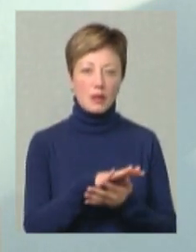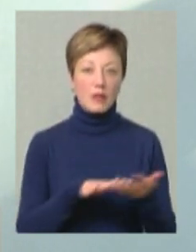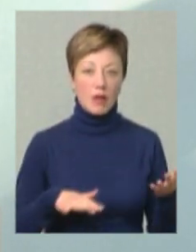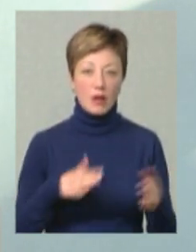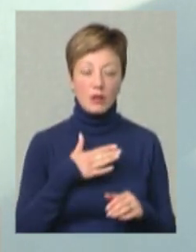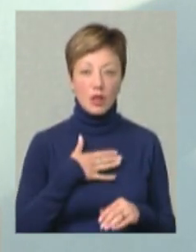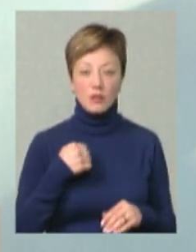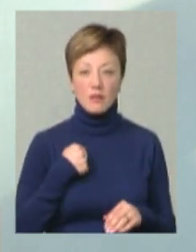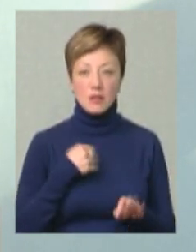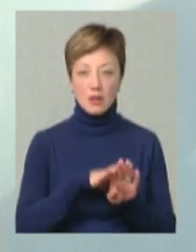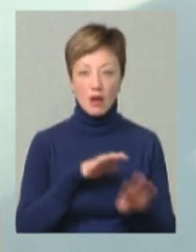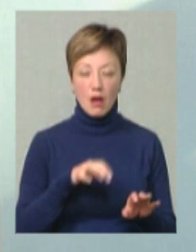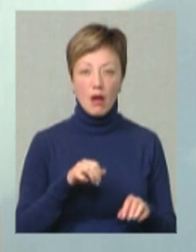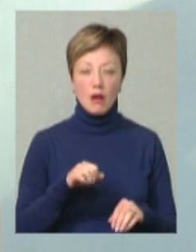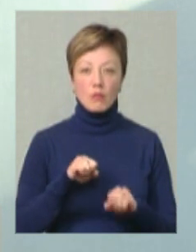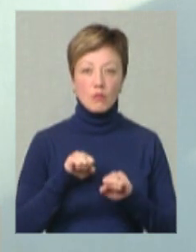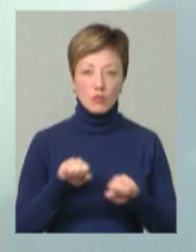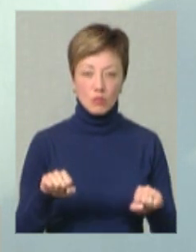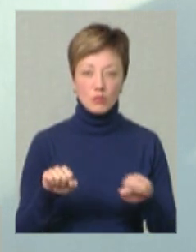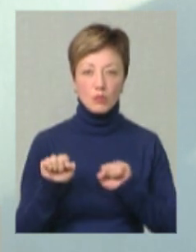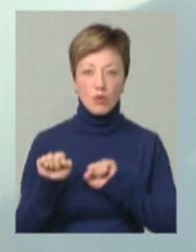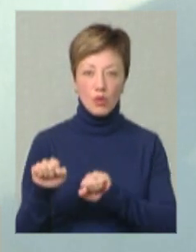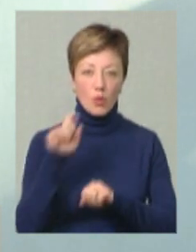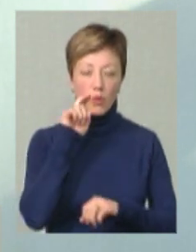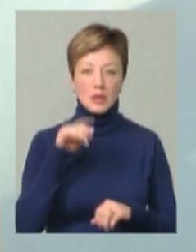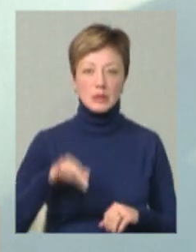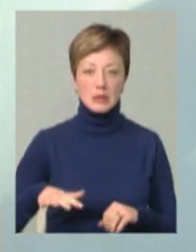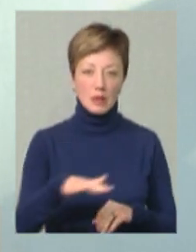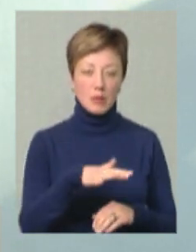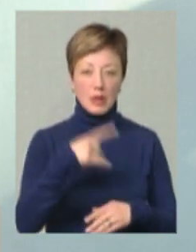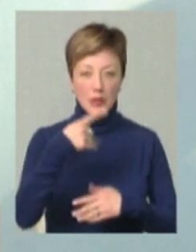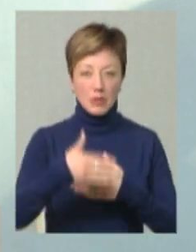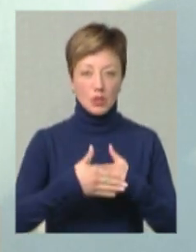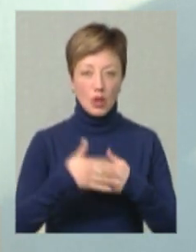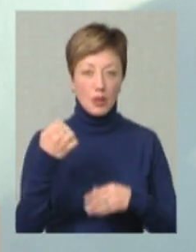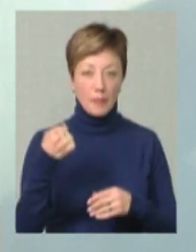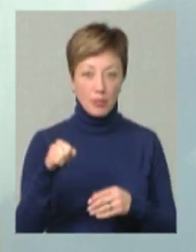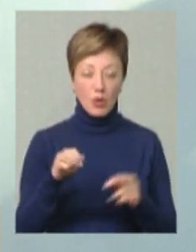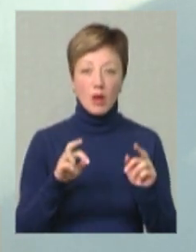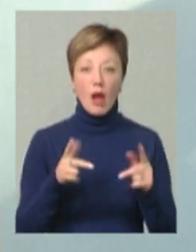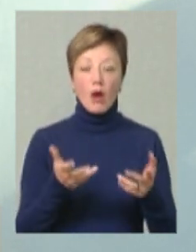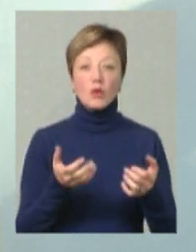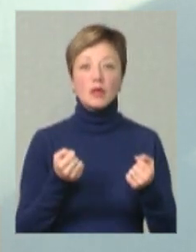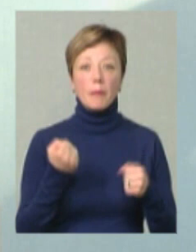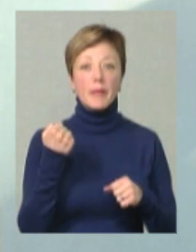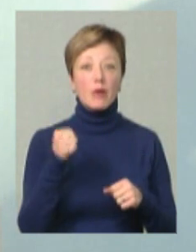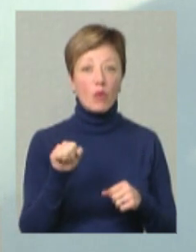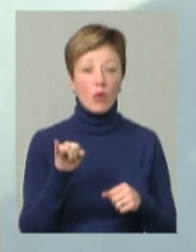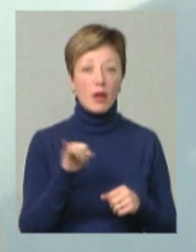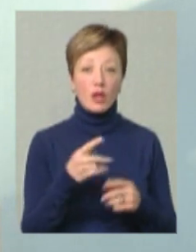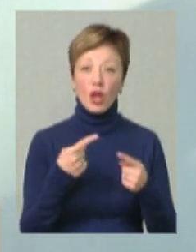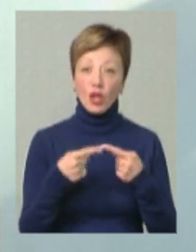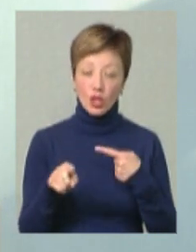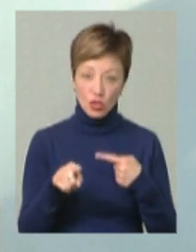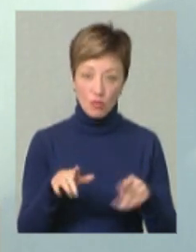Наші війська мужньо оборонять українські землі, наближаючи перемогу. Як отримати перемогу і на